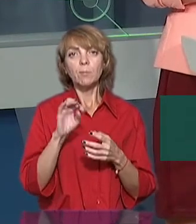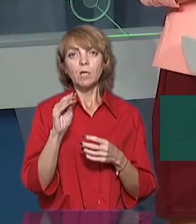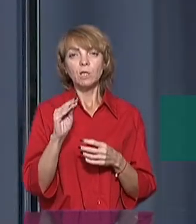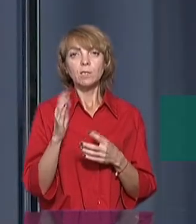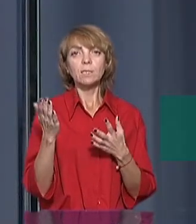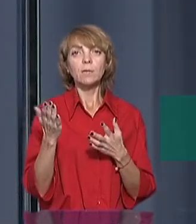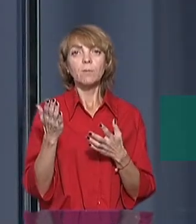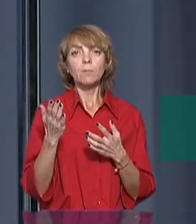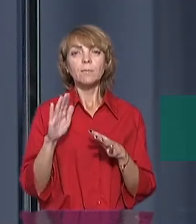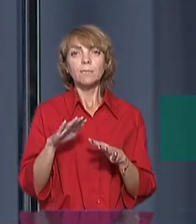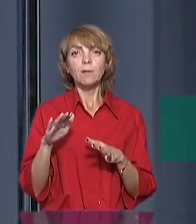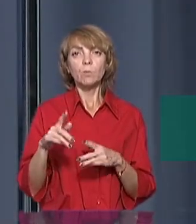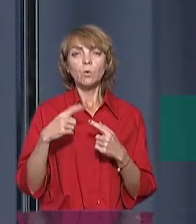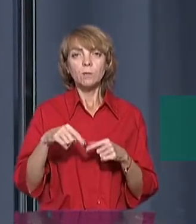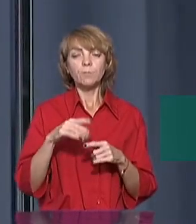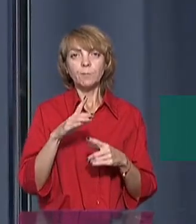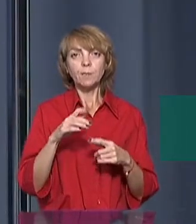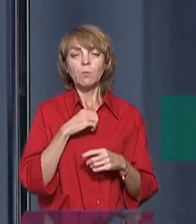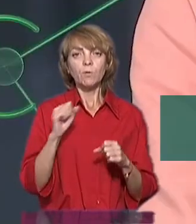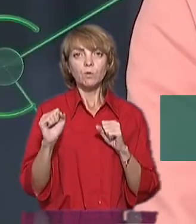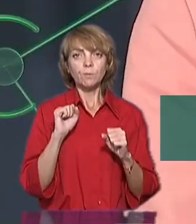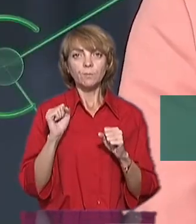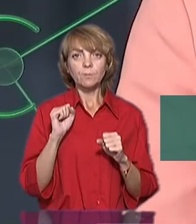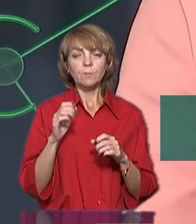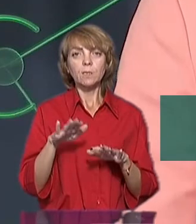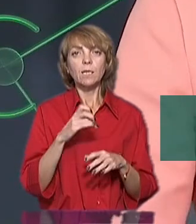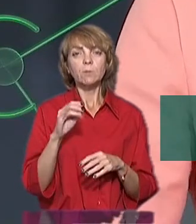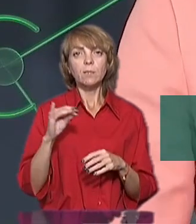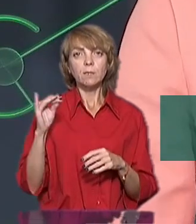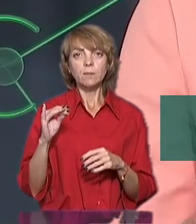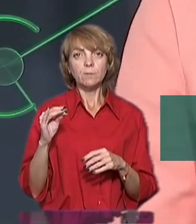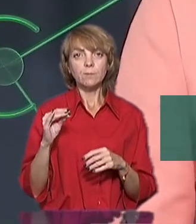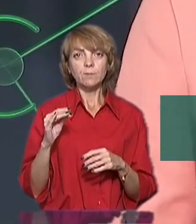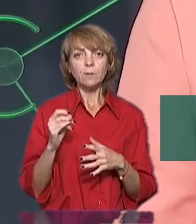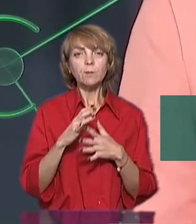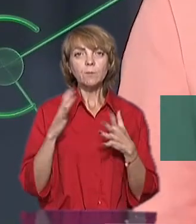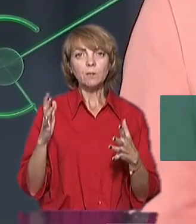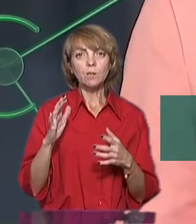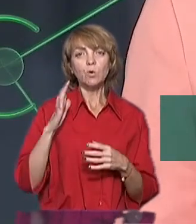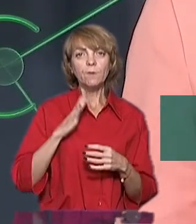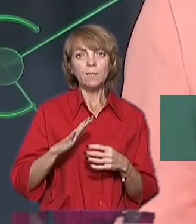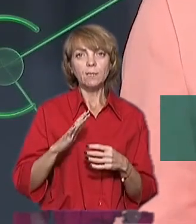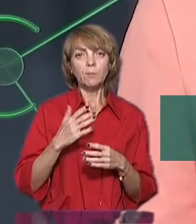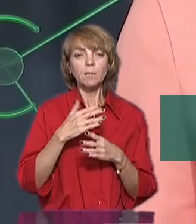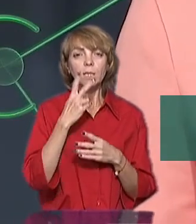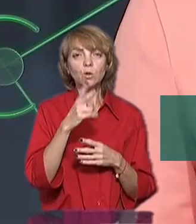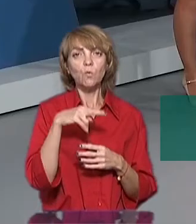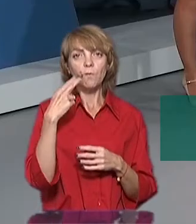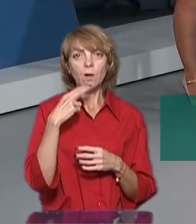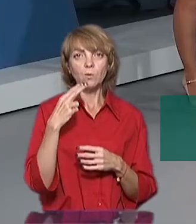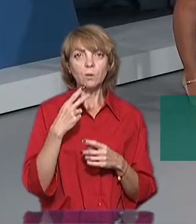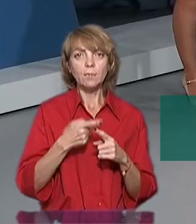Де місцевим органам місцевого самоврядування або місцевим адміністраціям найбільше доведеться приділяти уваги